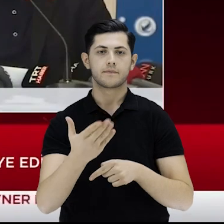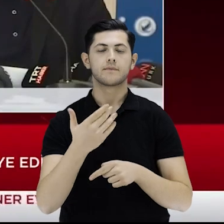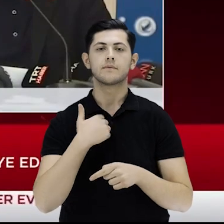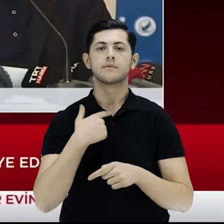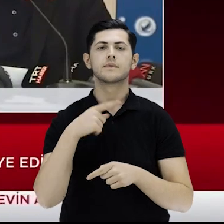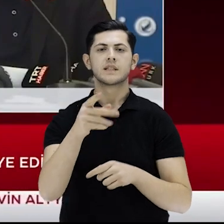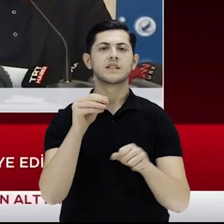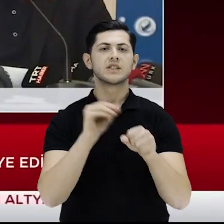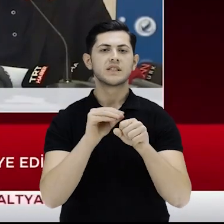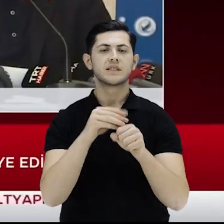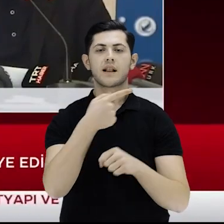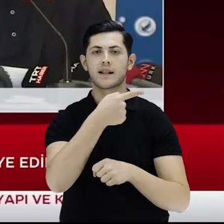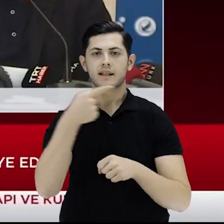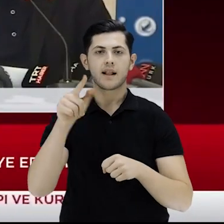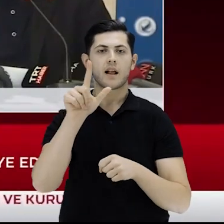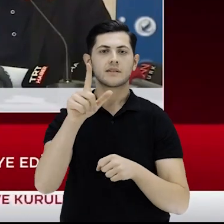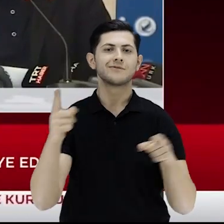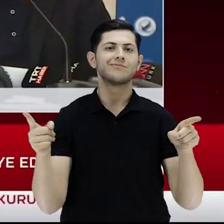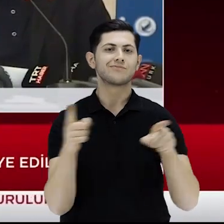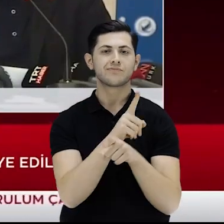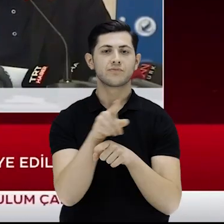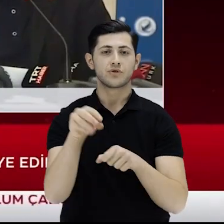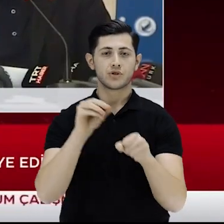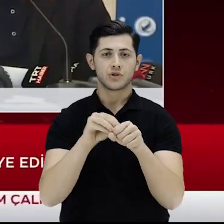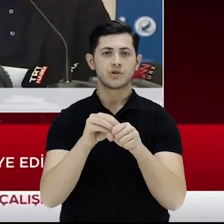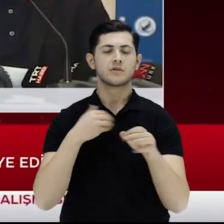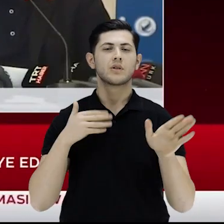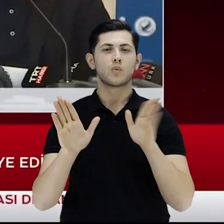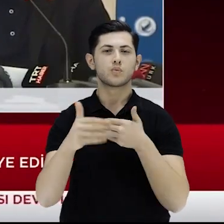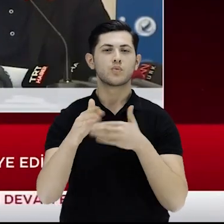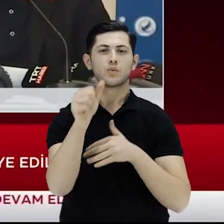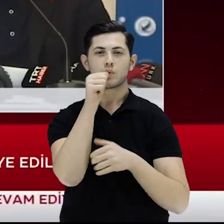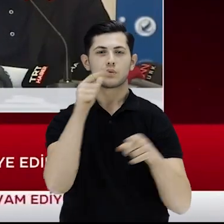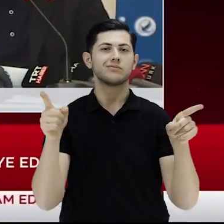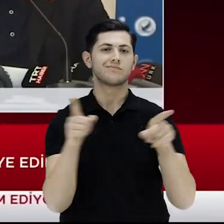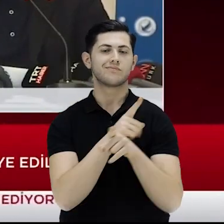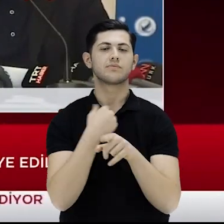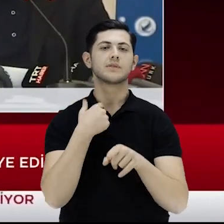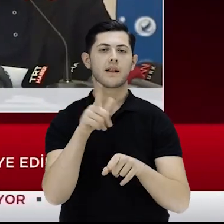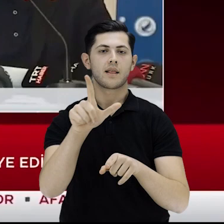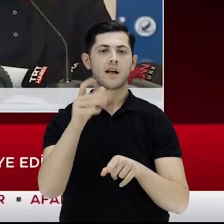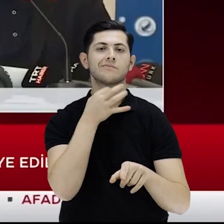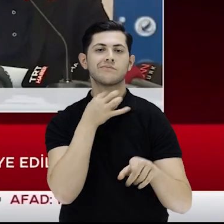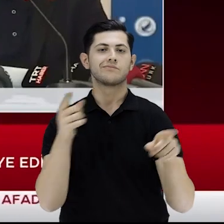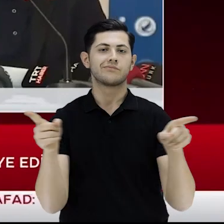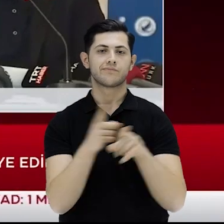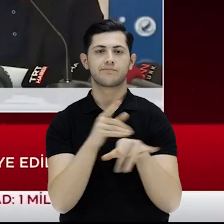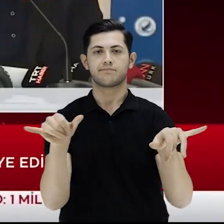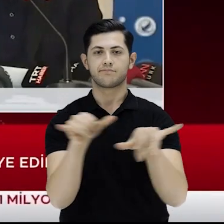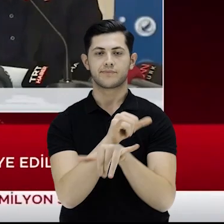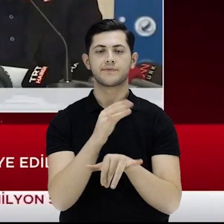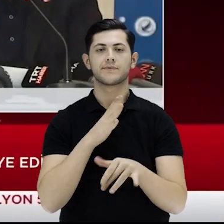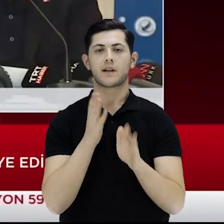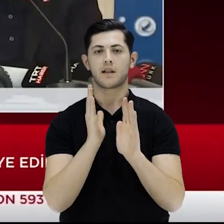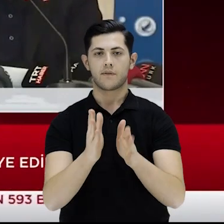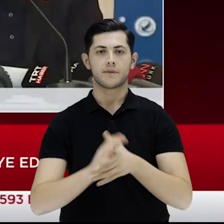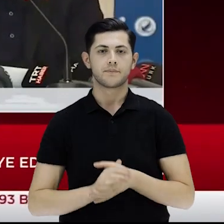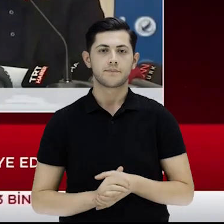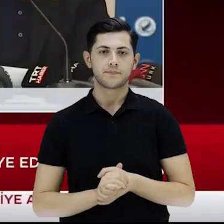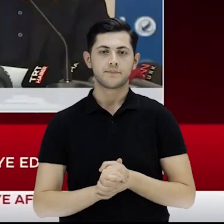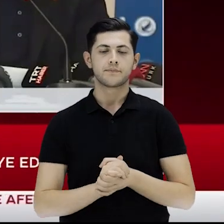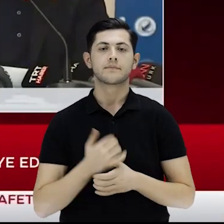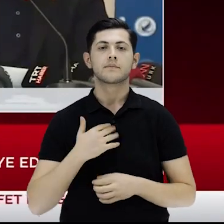içme suyu ihtiyacı ise bölgeye sevk edilen ambalajlı suları şu ana kadar sağlanmıştır. Sağlanmaya da devam edilmektedir.